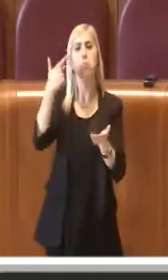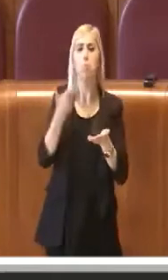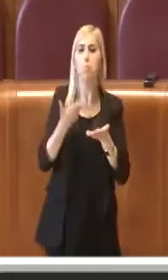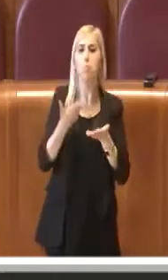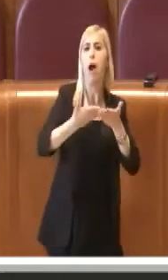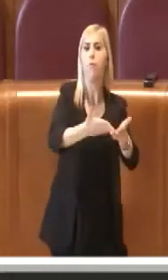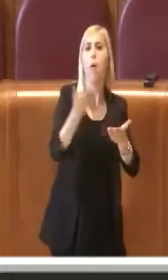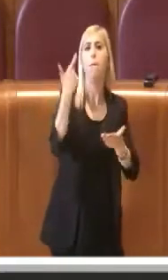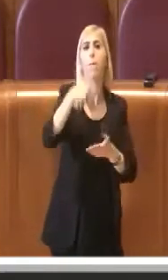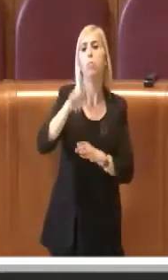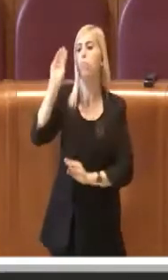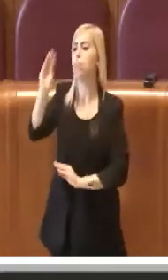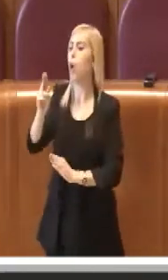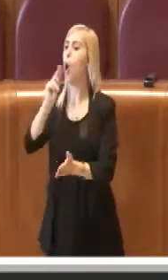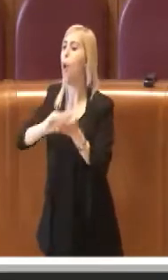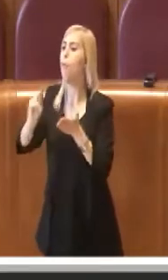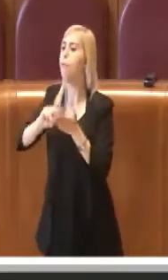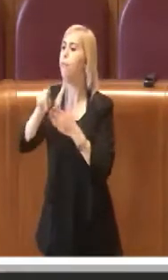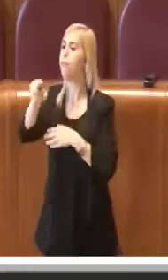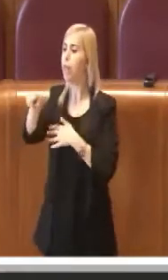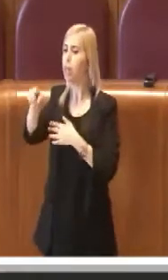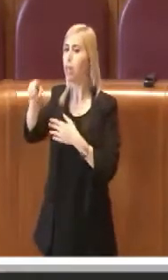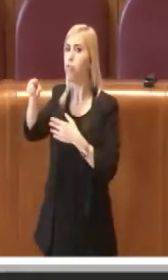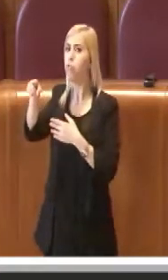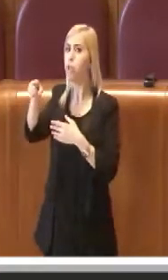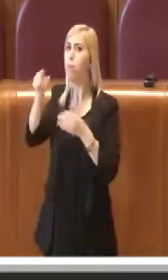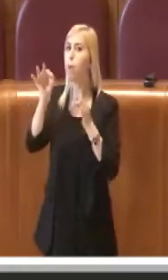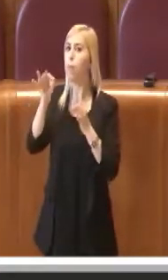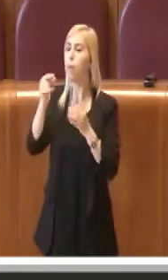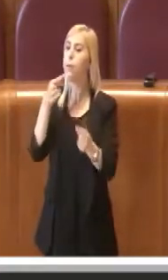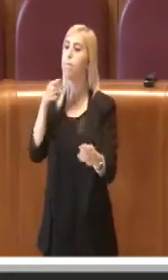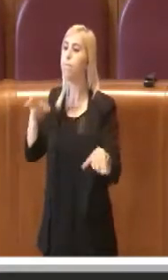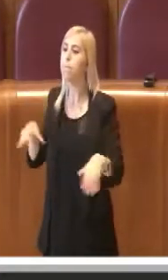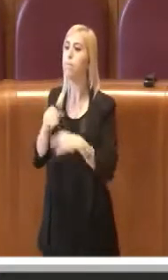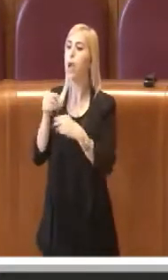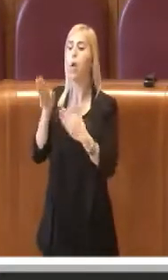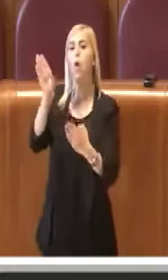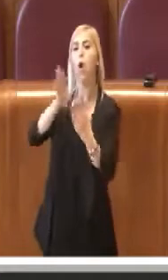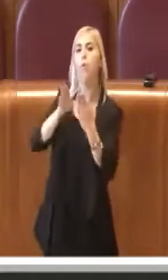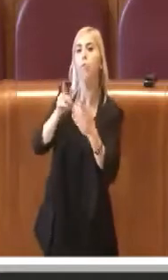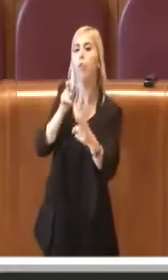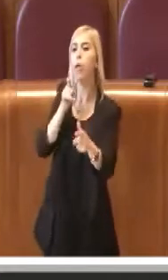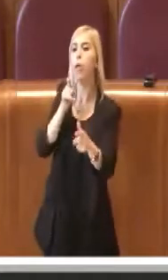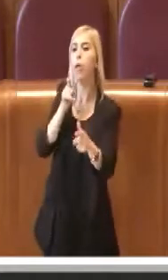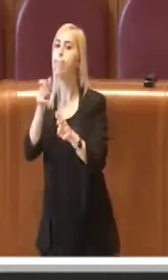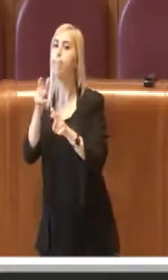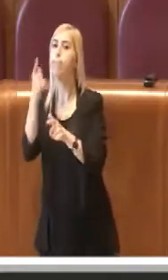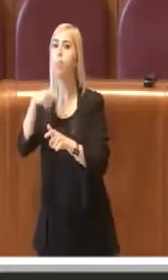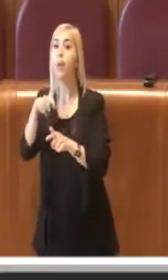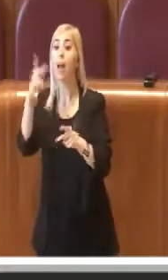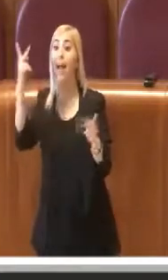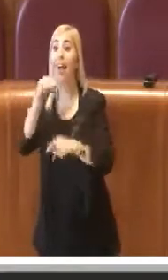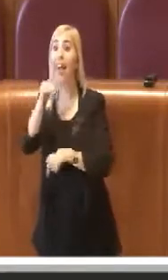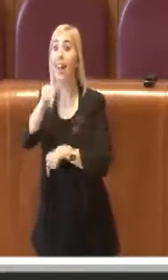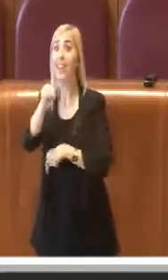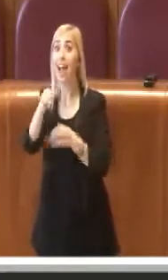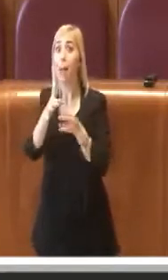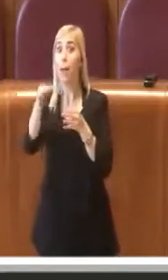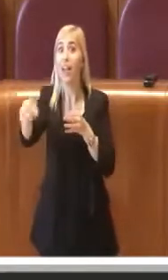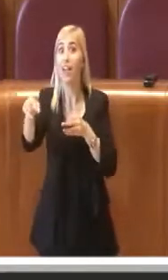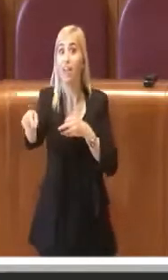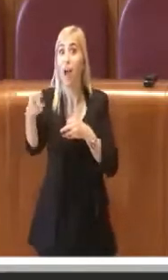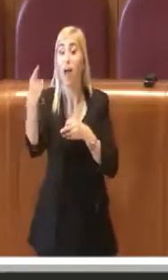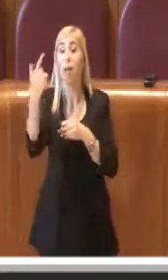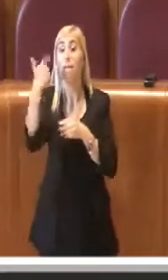uffici di instaurare un confronto e un rapporto con queste realtà che hanno